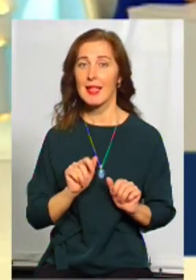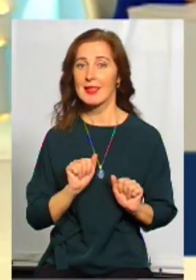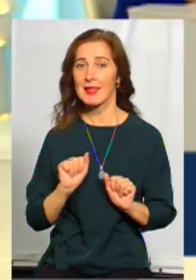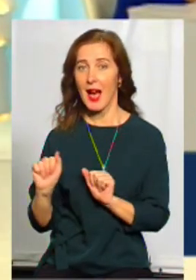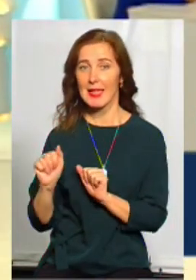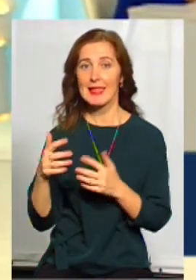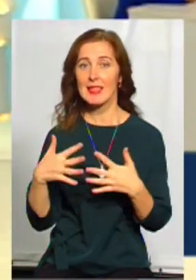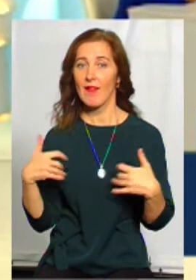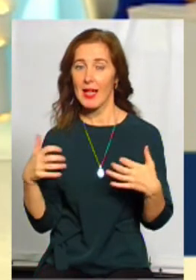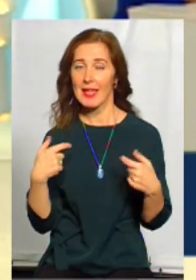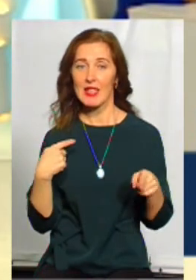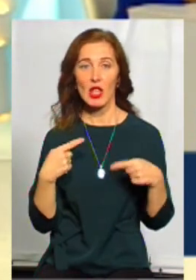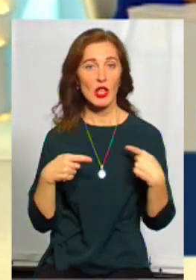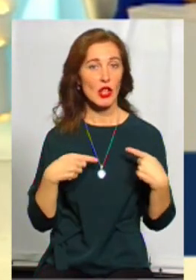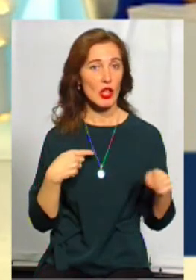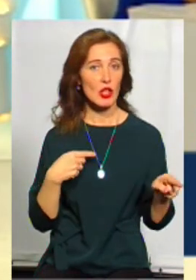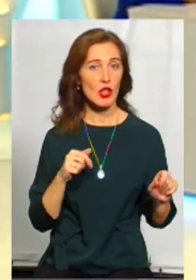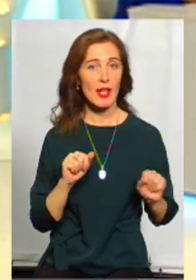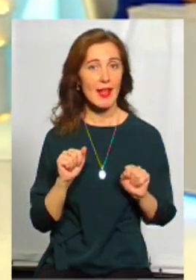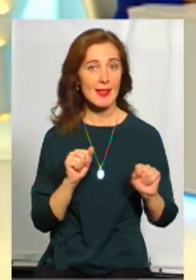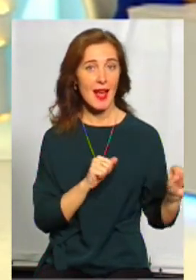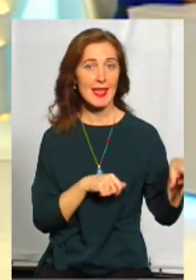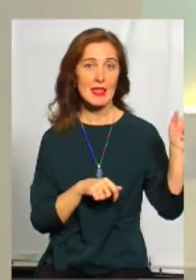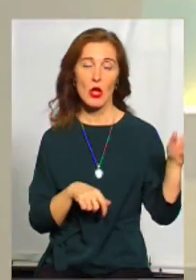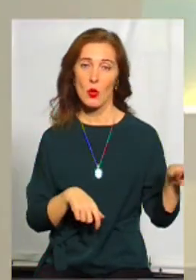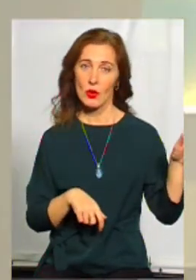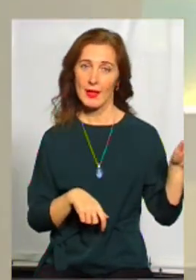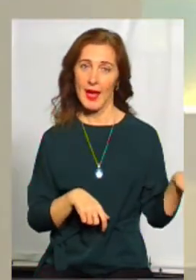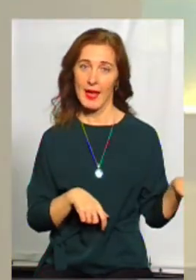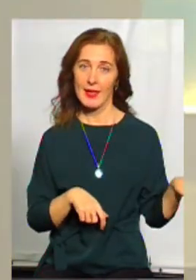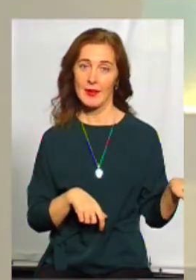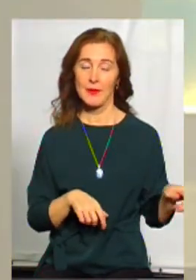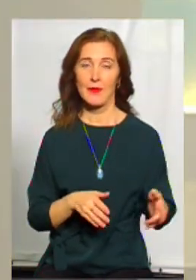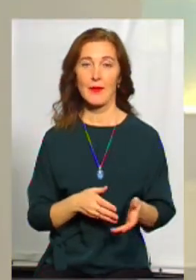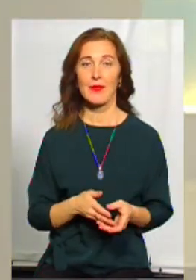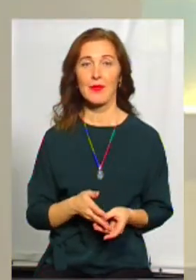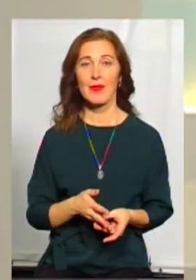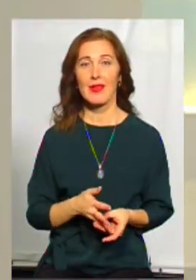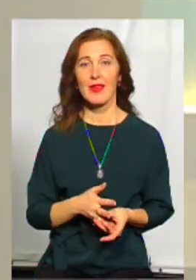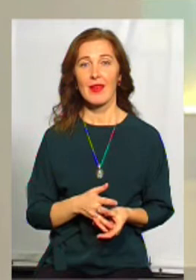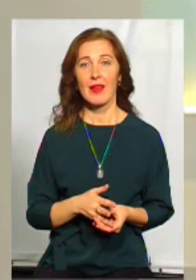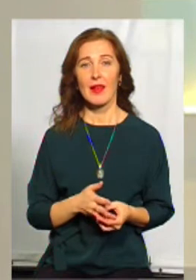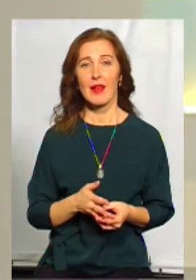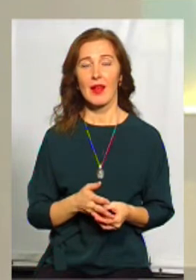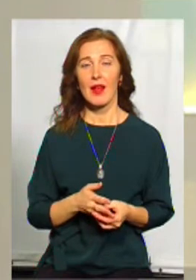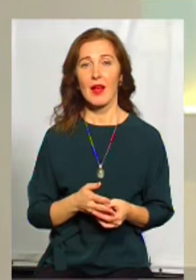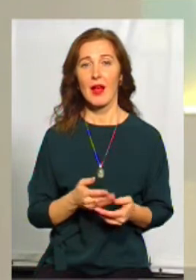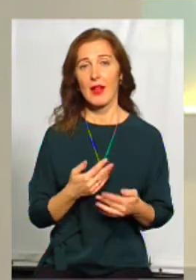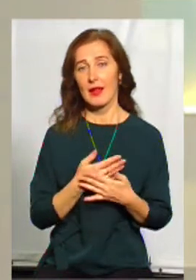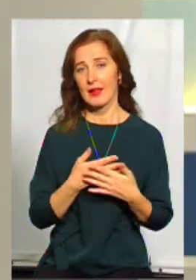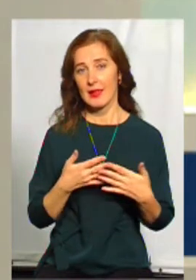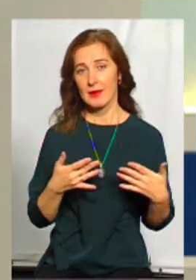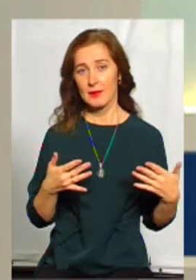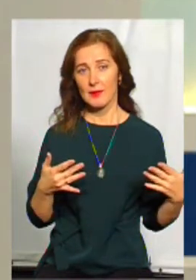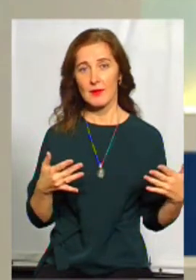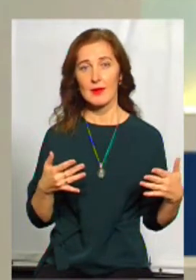інші на захист людей з катафалками, з манекенами загиблих в ДТП, тобто